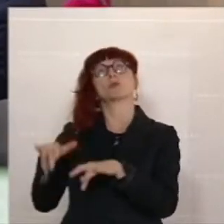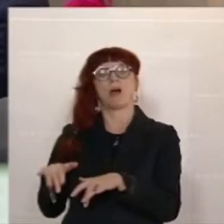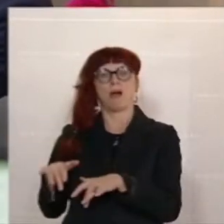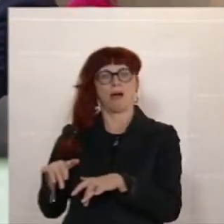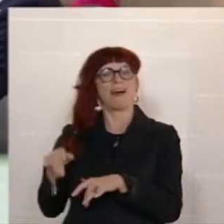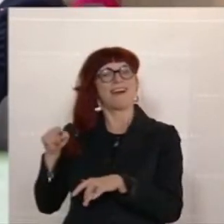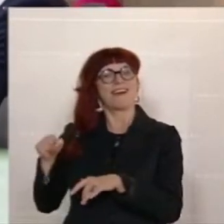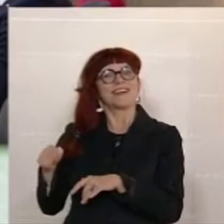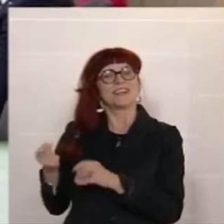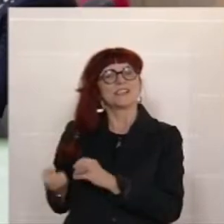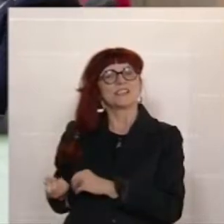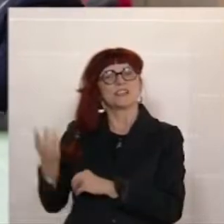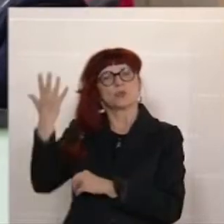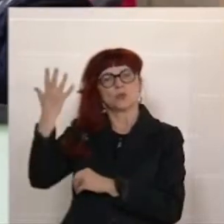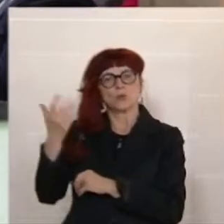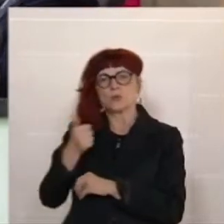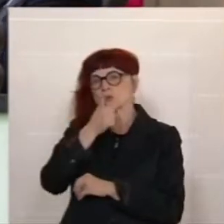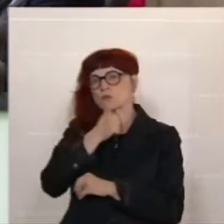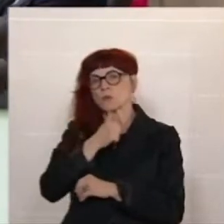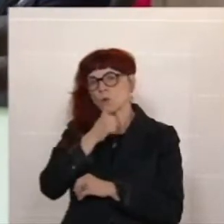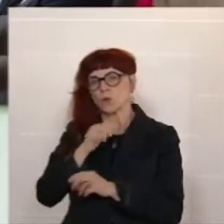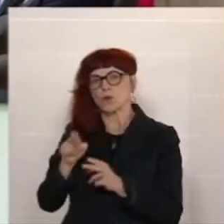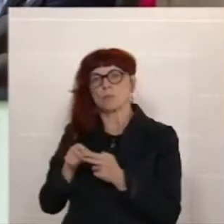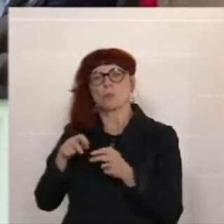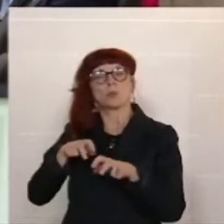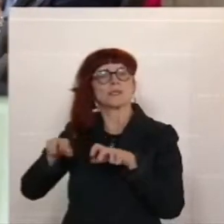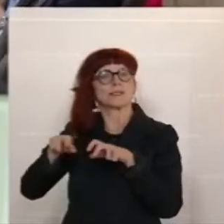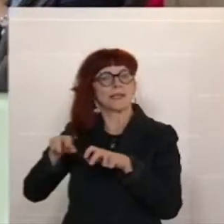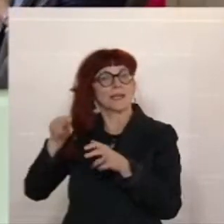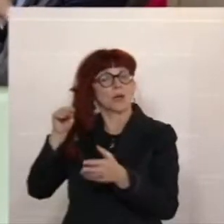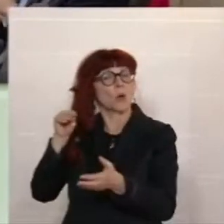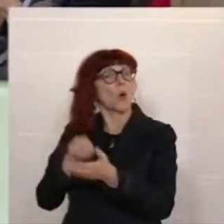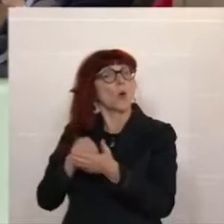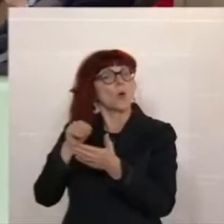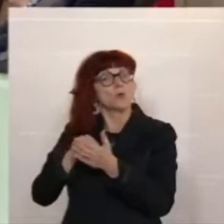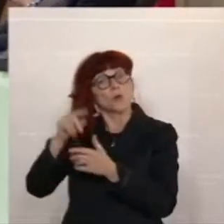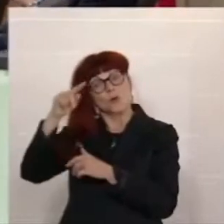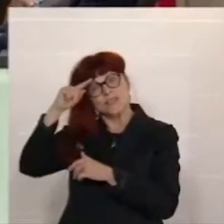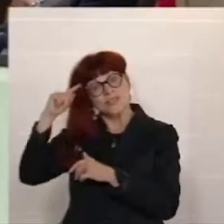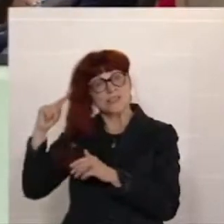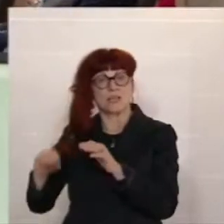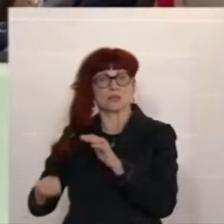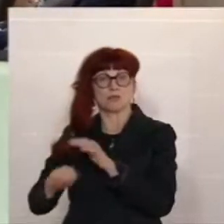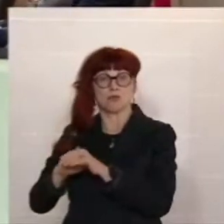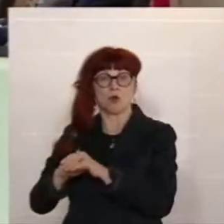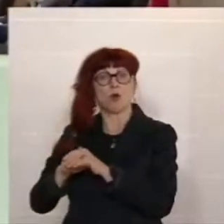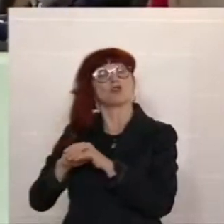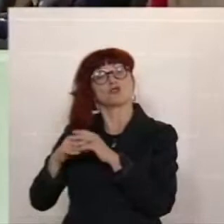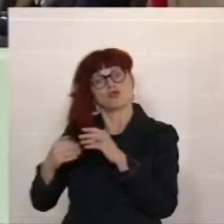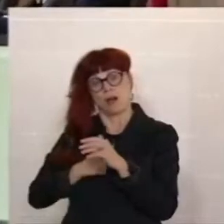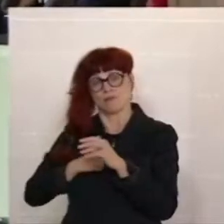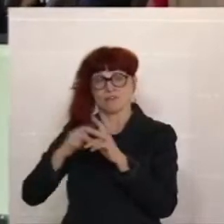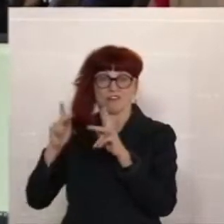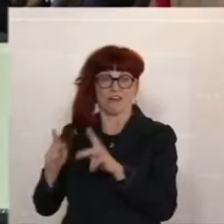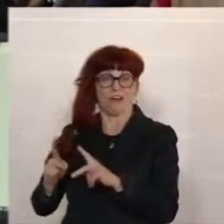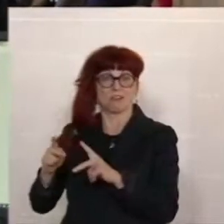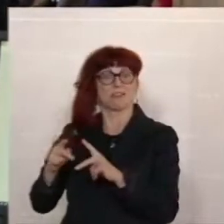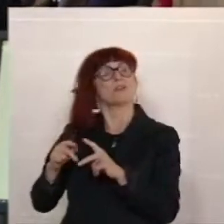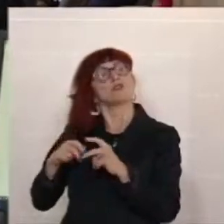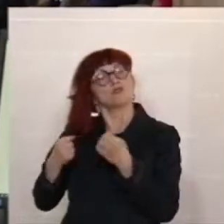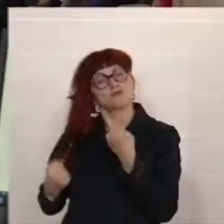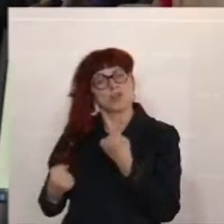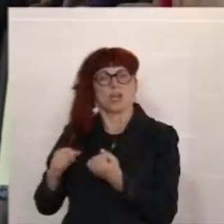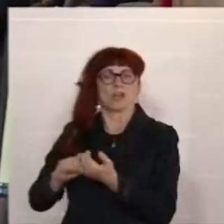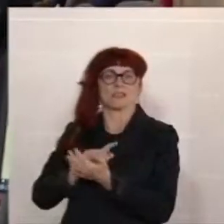dass diese türkis-grüne Bundesregierung wirklich noch etwas Sinnvolles in dieser schwierigen Zeit für unser Land zustande bringt. Ja,